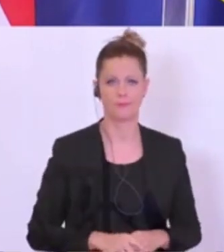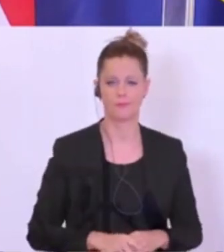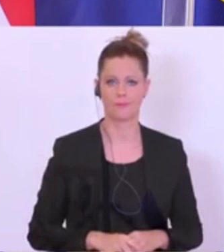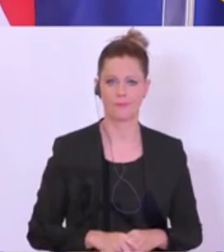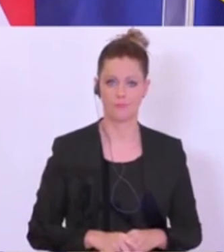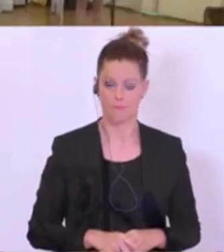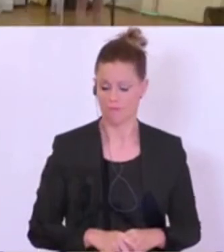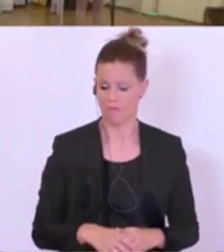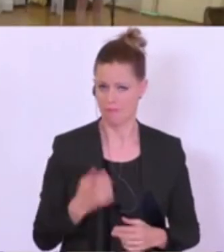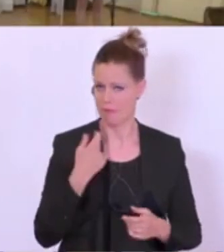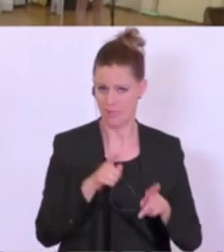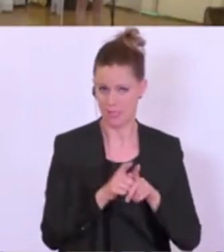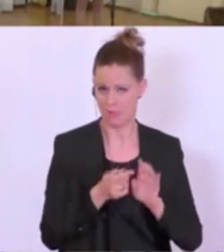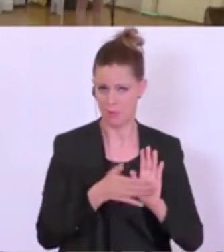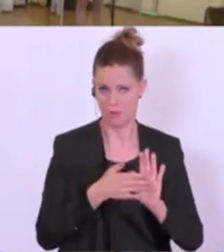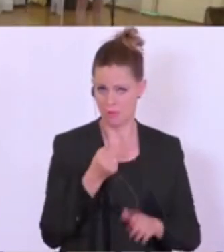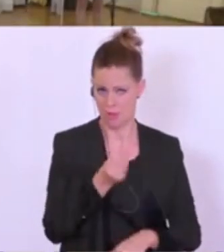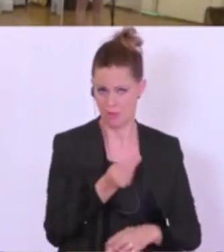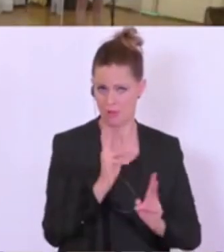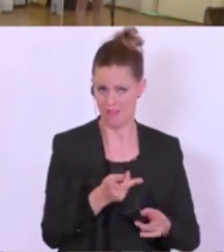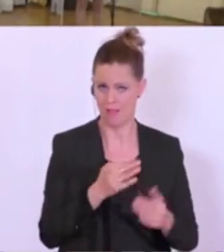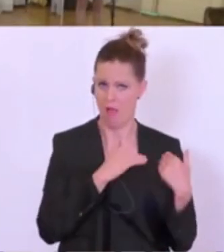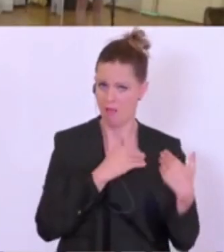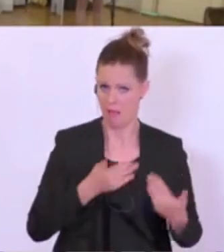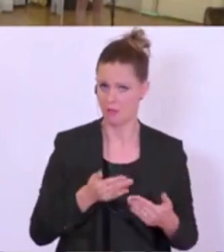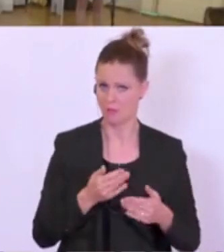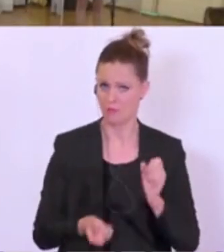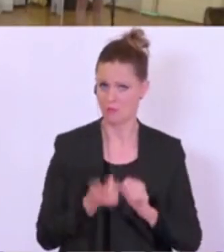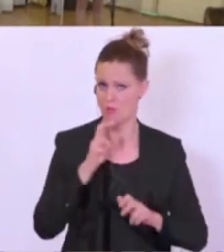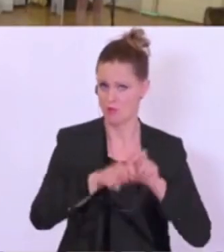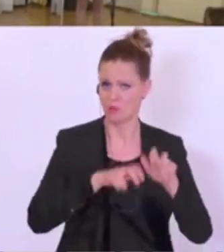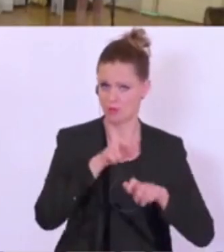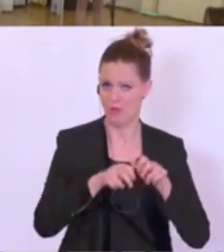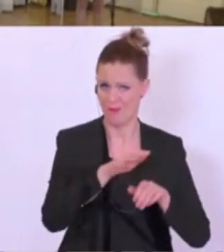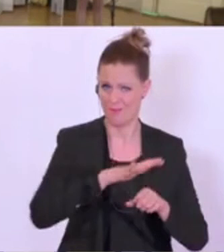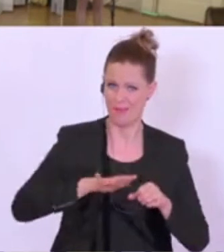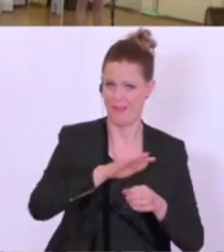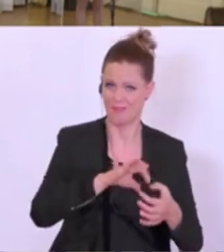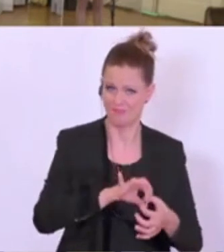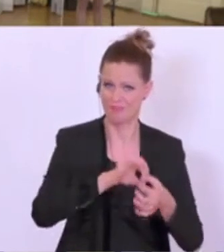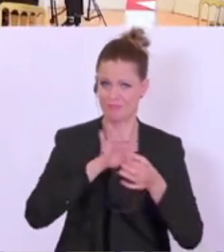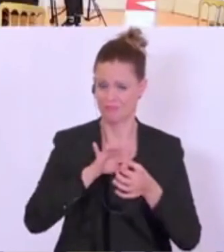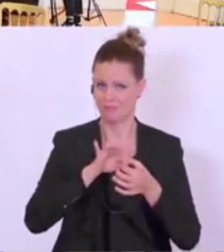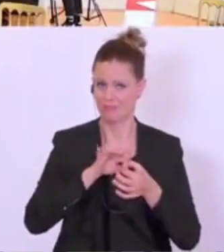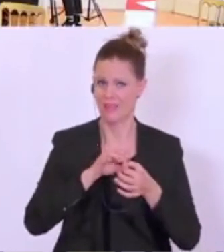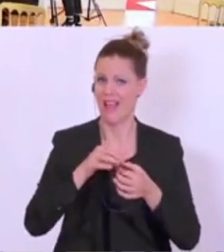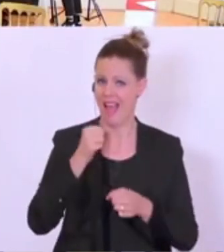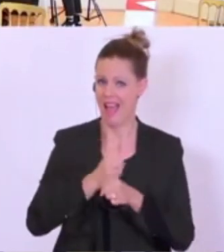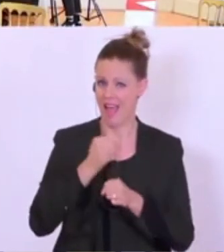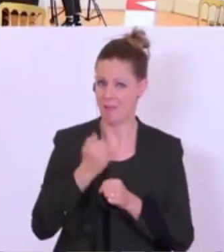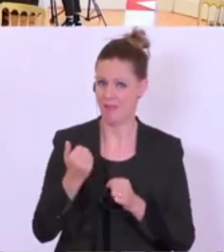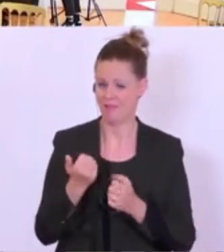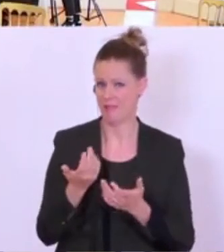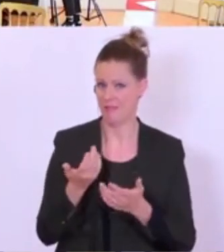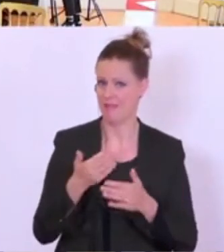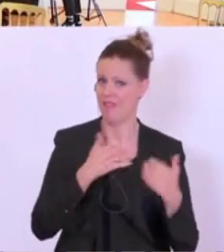Ich kann das nur bestätigen. Also wir haben immer wieder gesagt, dass die Entlastung im Steuerbereich, gerade bei der Besteuerung von Arbeit, ein